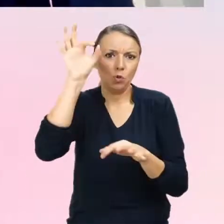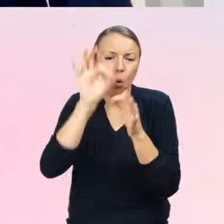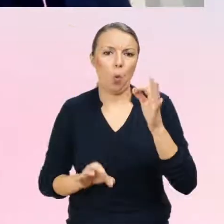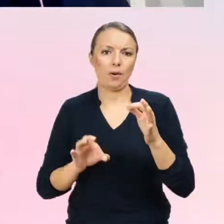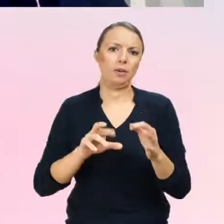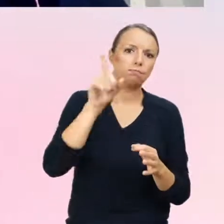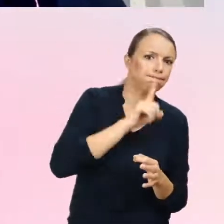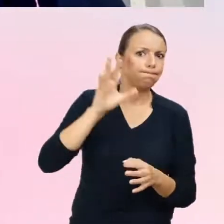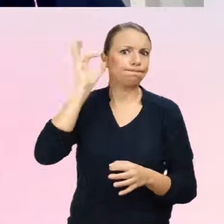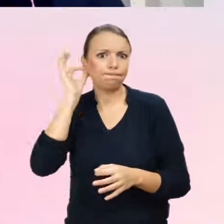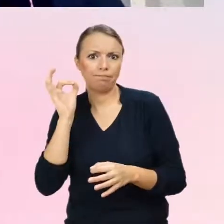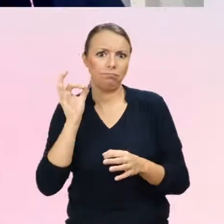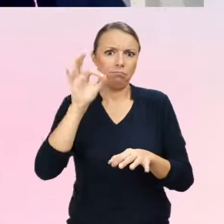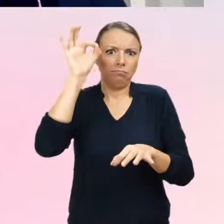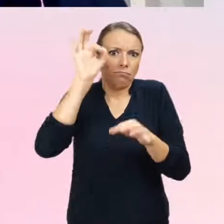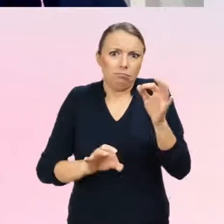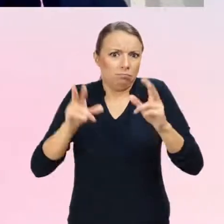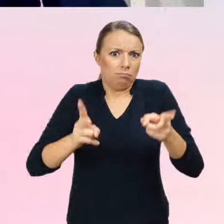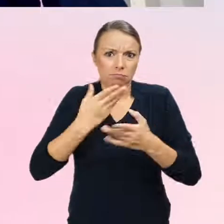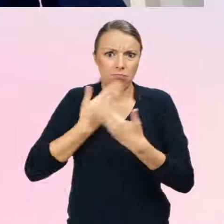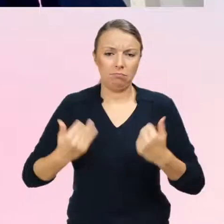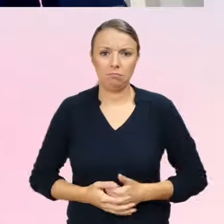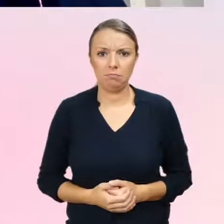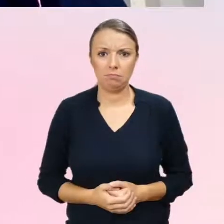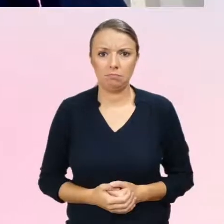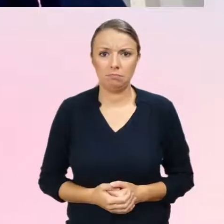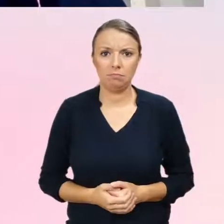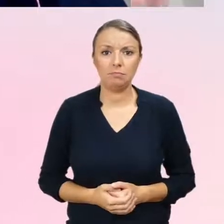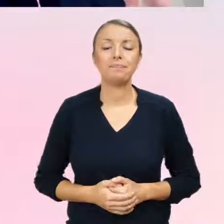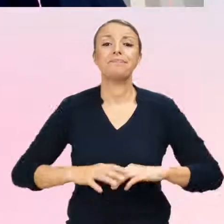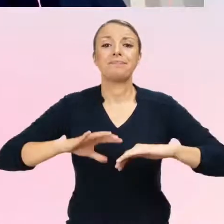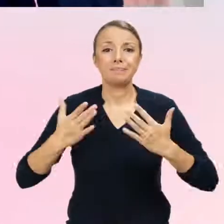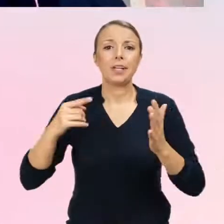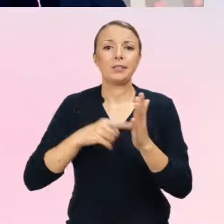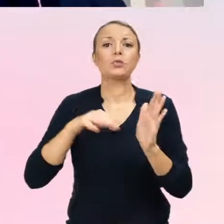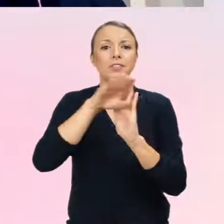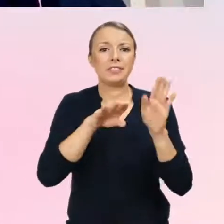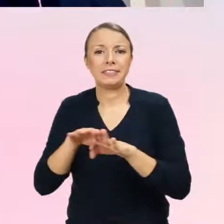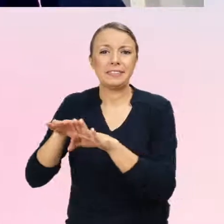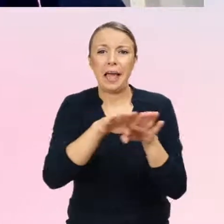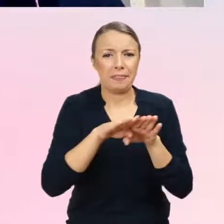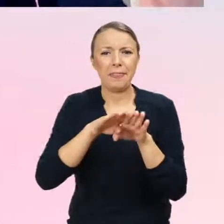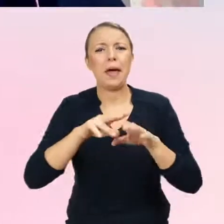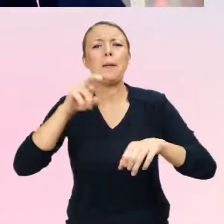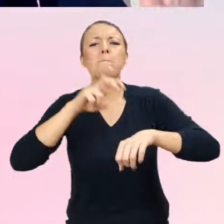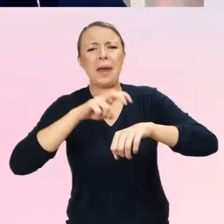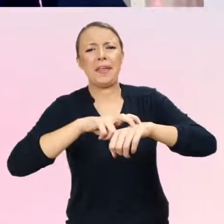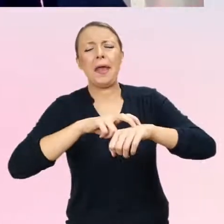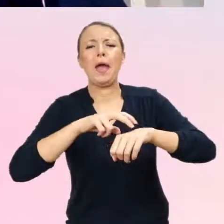No i właśnie, jeżeli patrzymy na standardy medyczne, które muszą wprowadzać jakieś konkrety i muszą